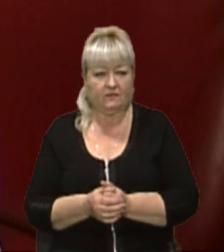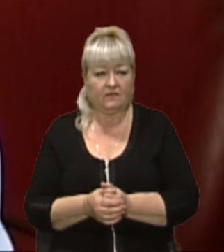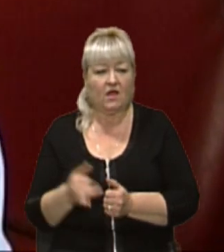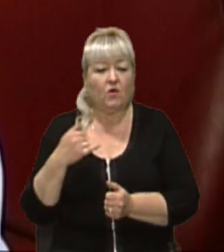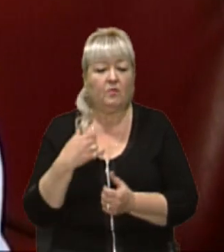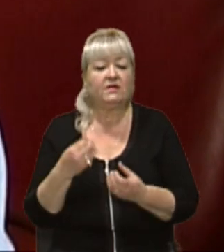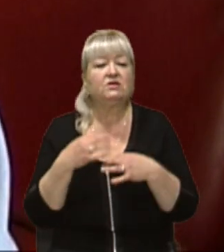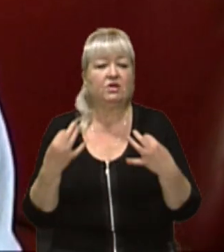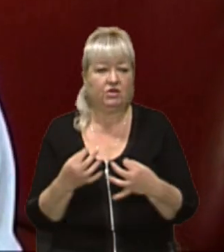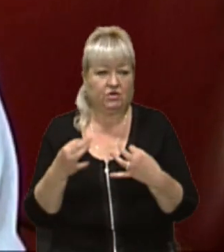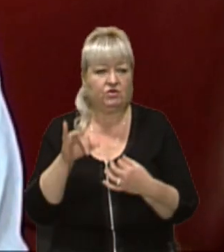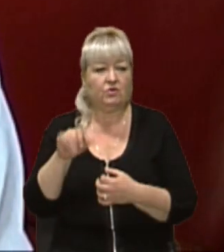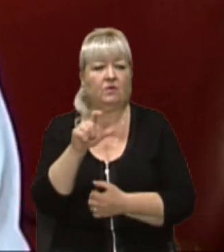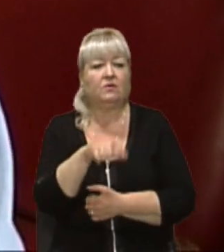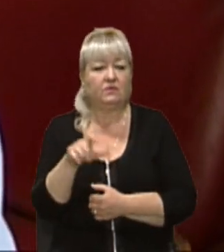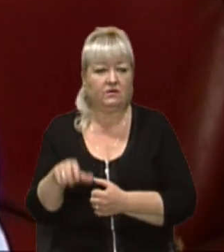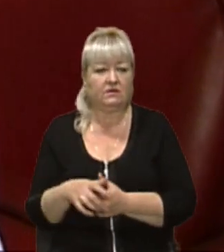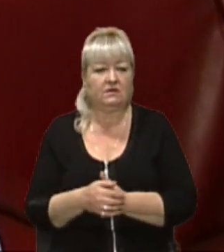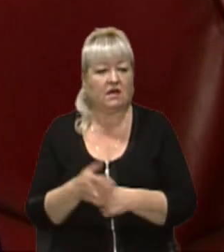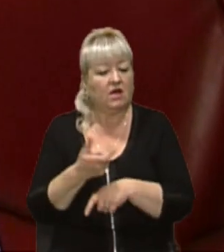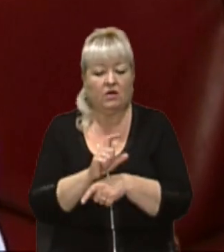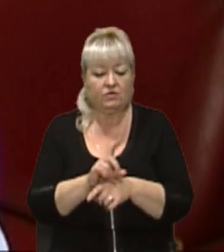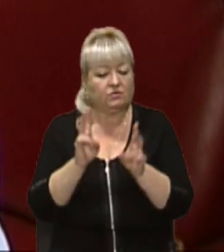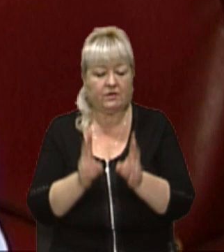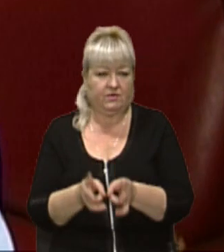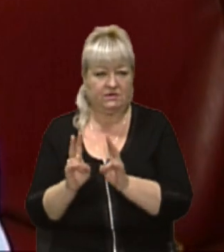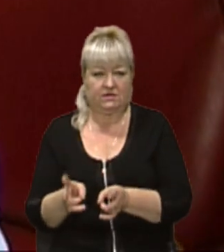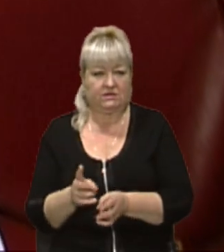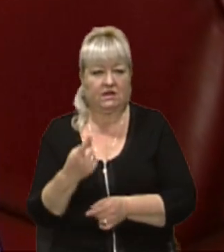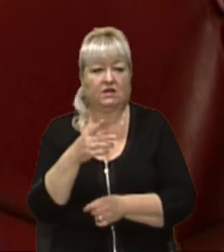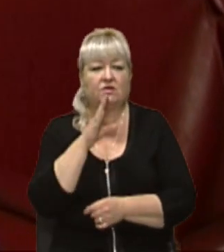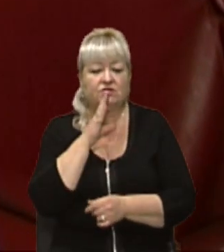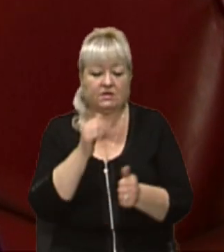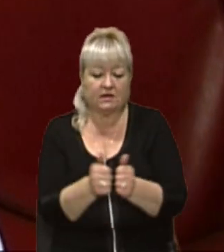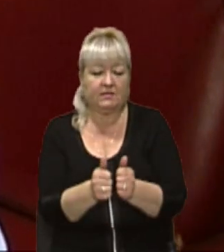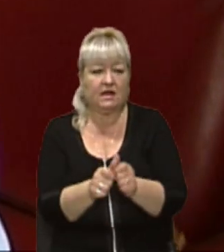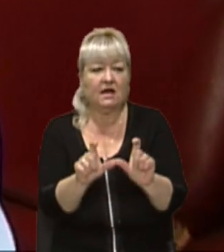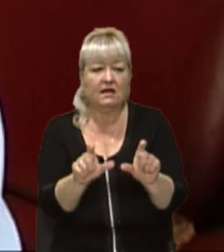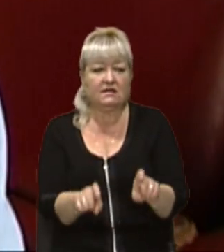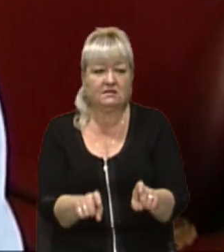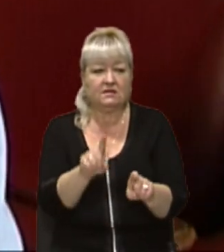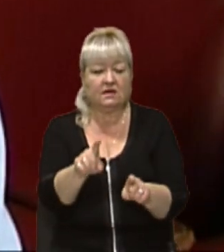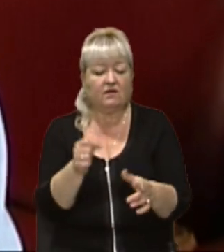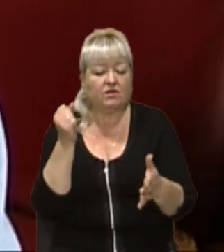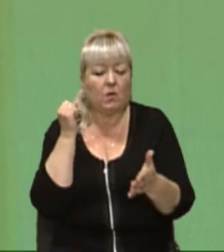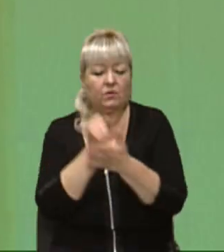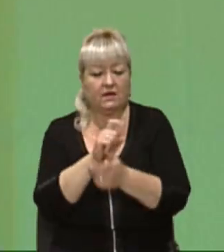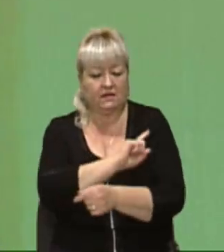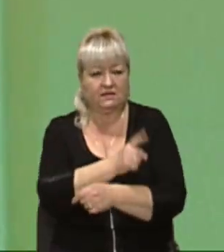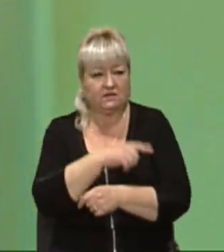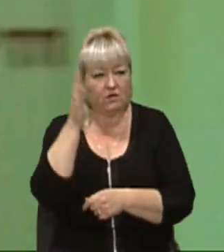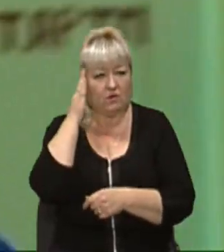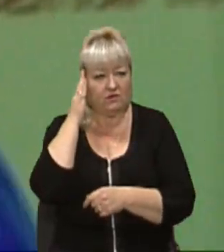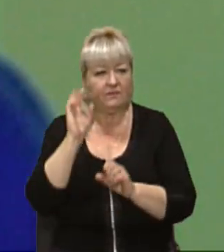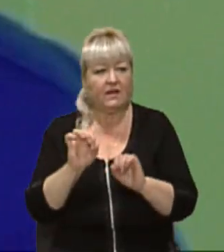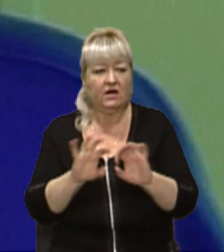нічого. А люди дуже постраждали були, на неї жінка біля мене сиділа, вона так ударилася головою сильно. Як